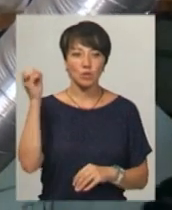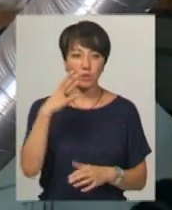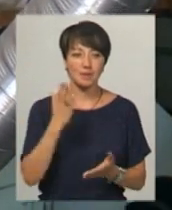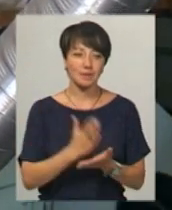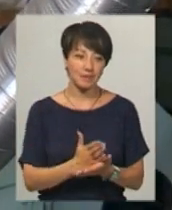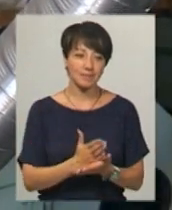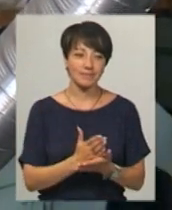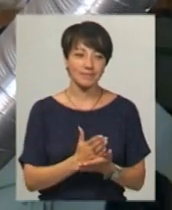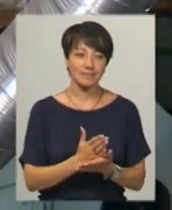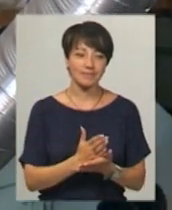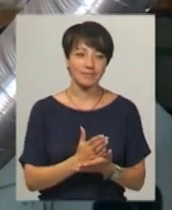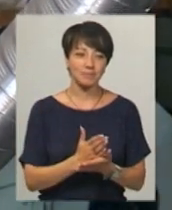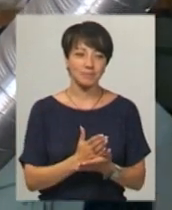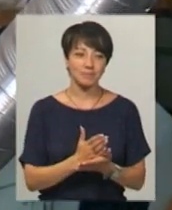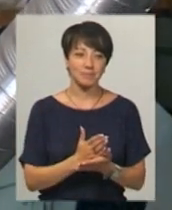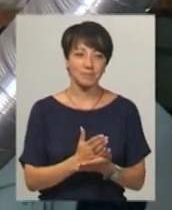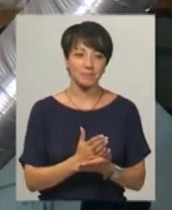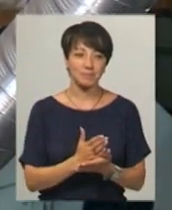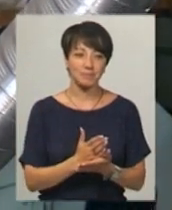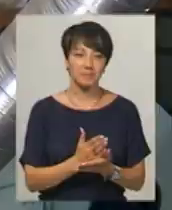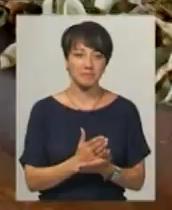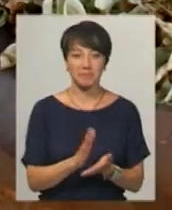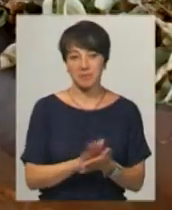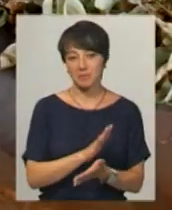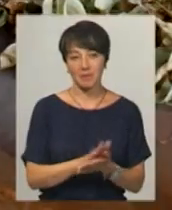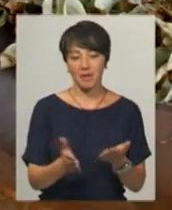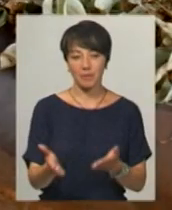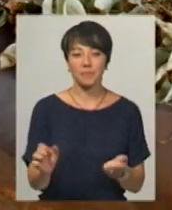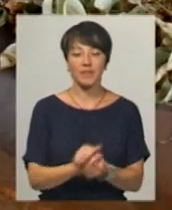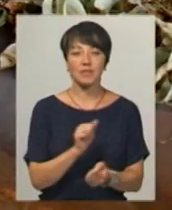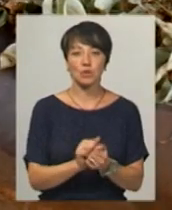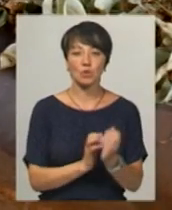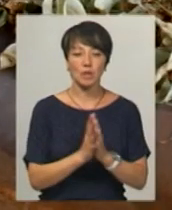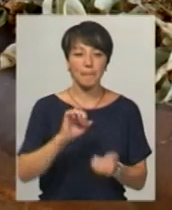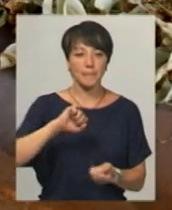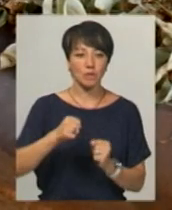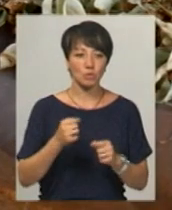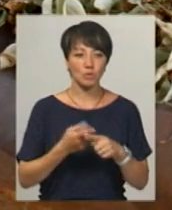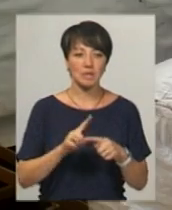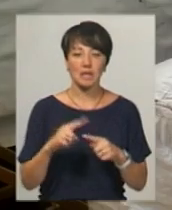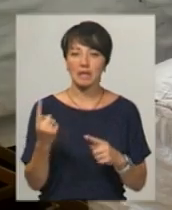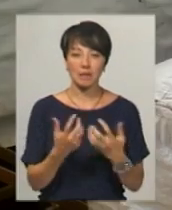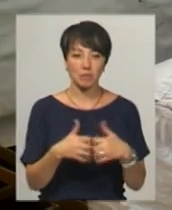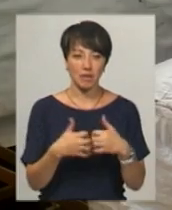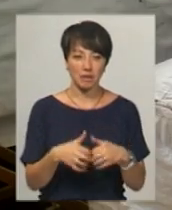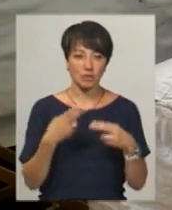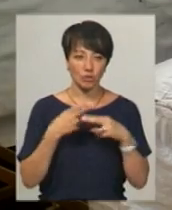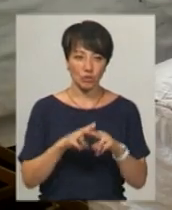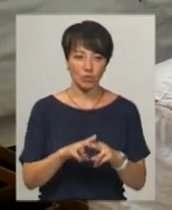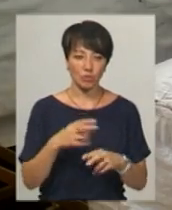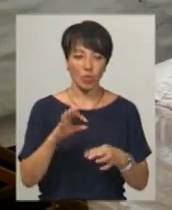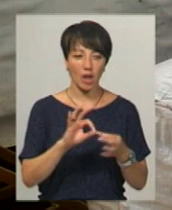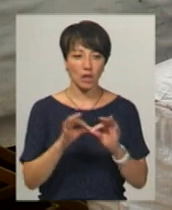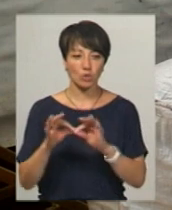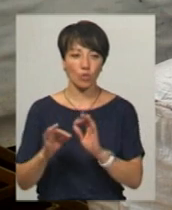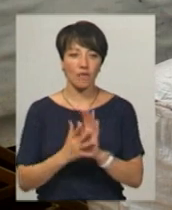за безплатне. Висушені рослини пресують машиною. Це єдиний механізм у технологічному ланцюгу